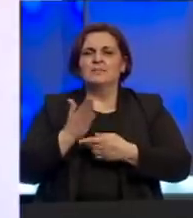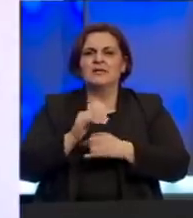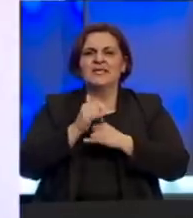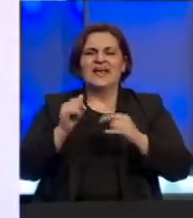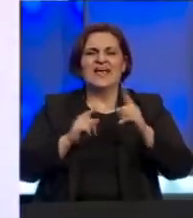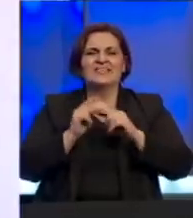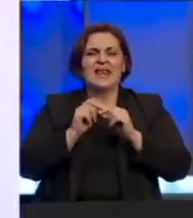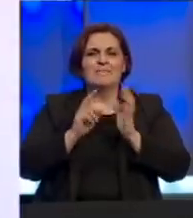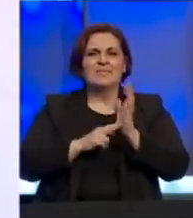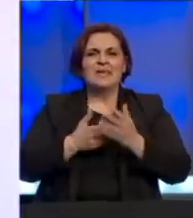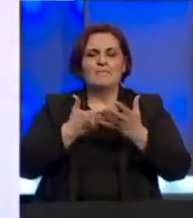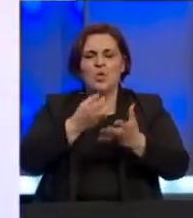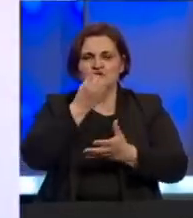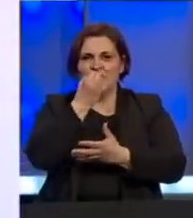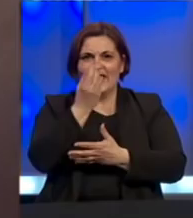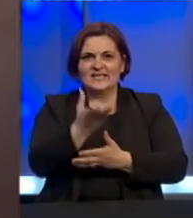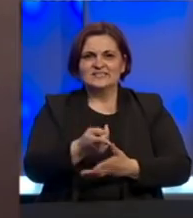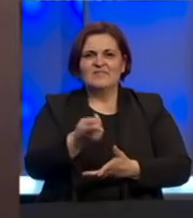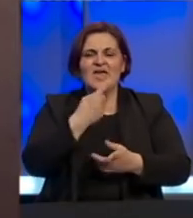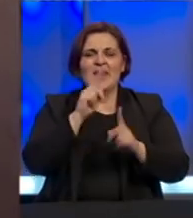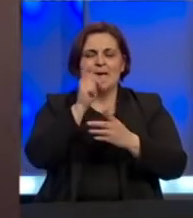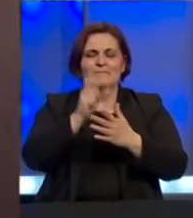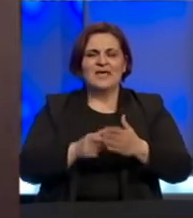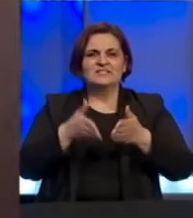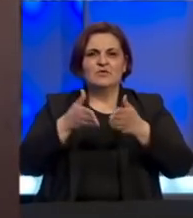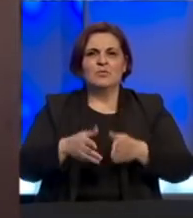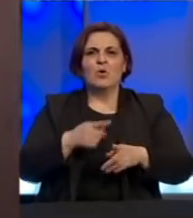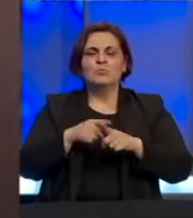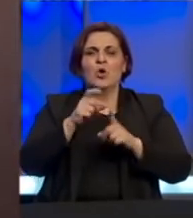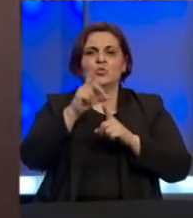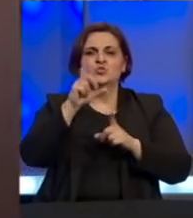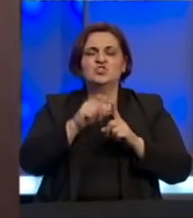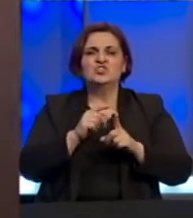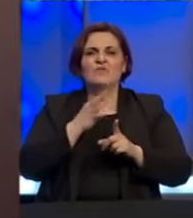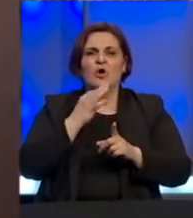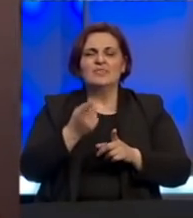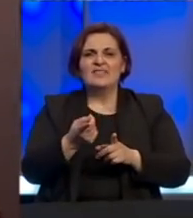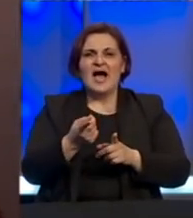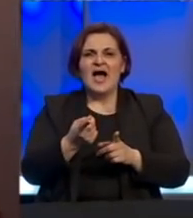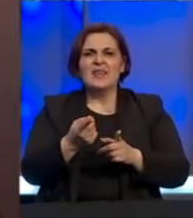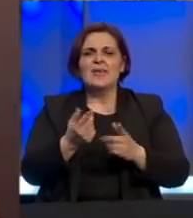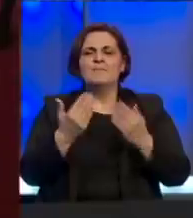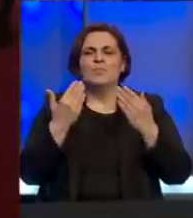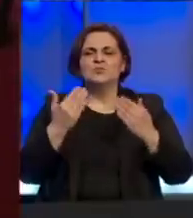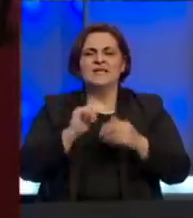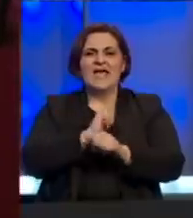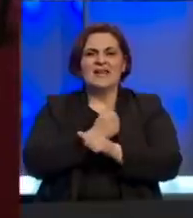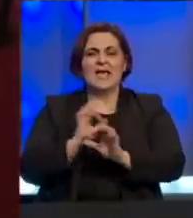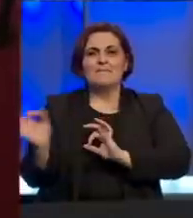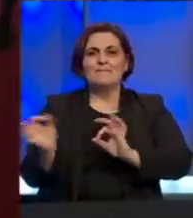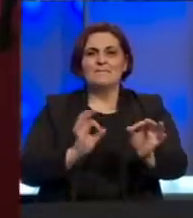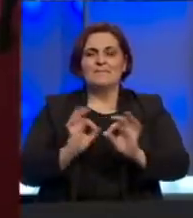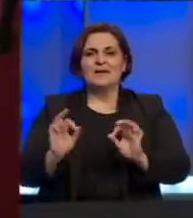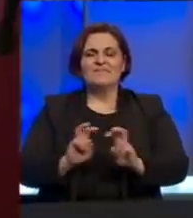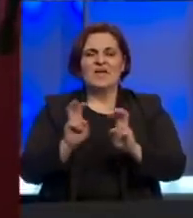grada Trebinja koji su položili cvijeće na pjesnikov grob u povodu Dučićevog dana Trebinski muzej Hercegovine pripremio